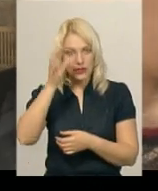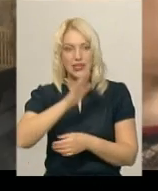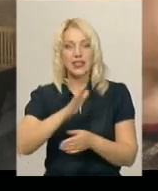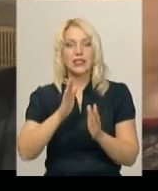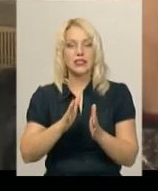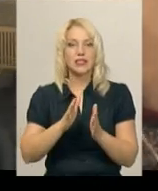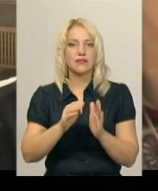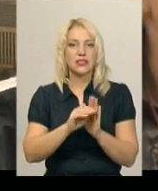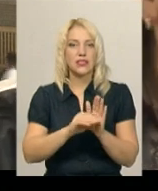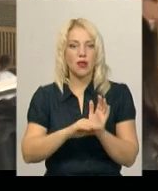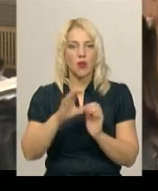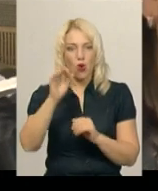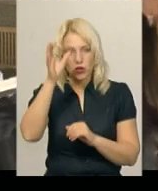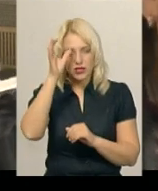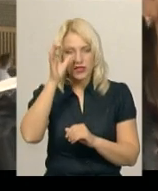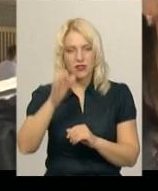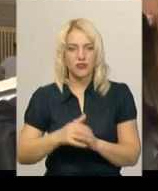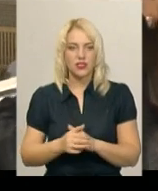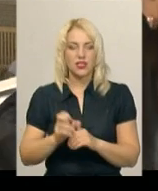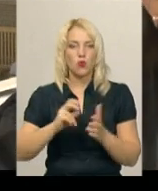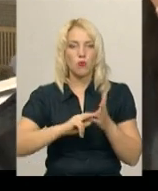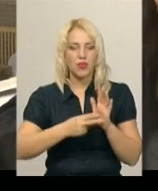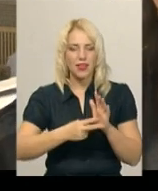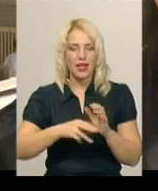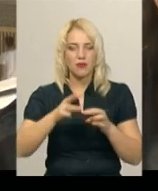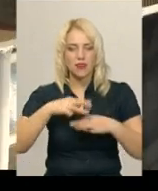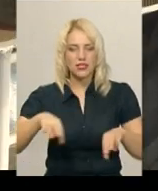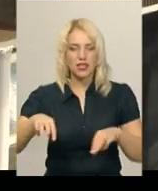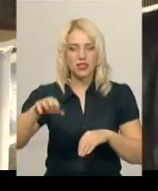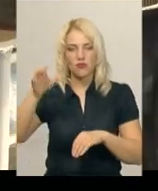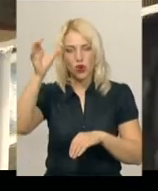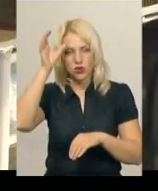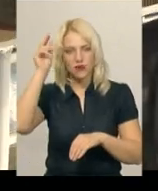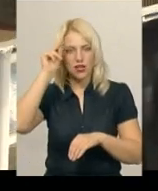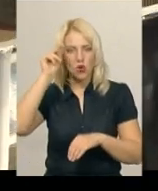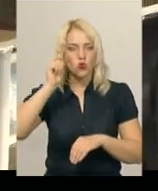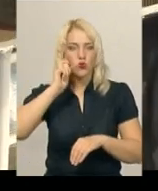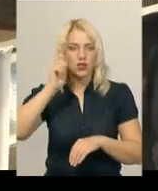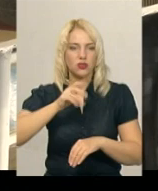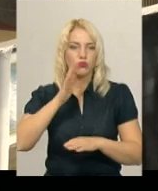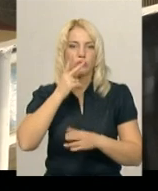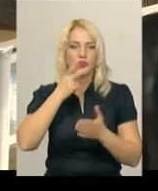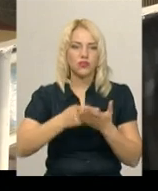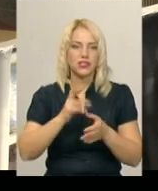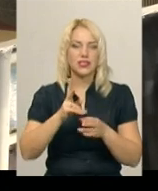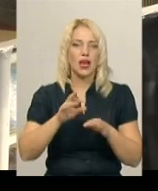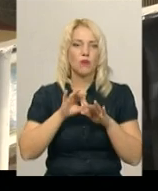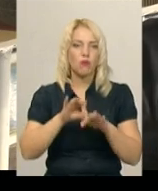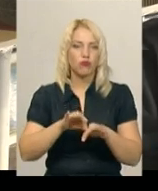тільки в системі освіти, у календарному плані Міністерства освіти і науки України. Будемо дивитися, як пройдуть